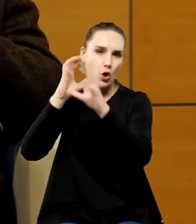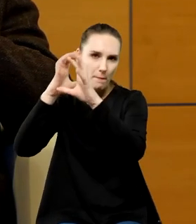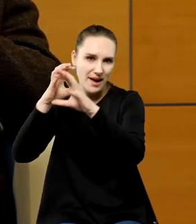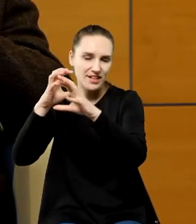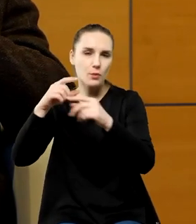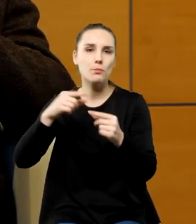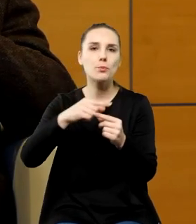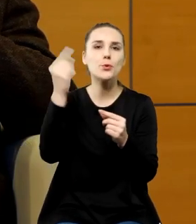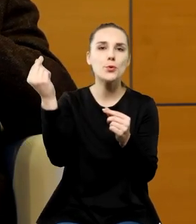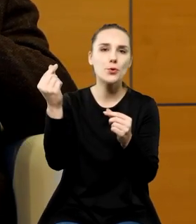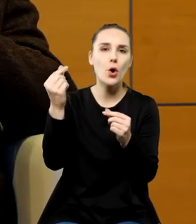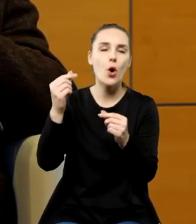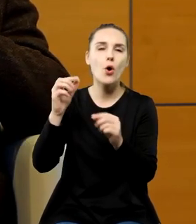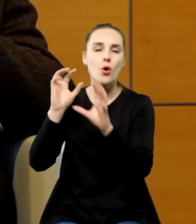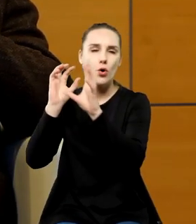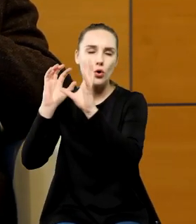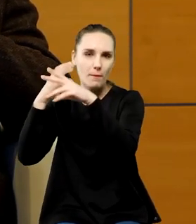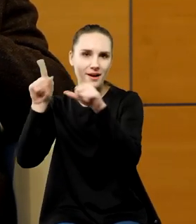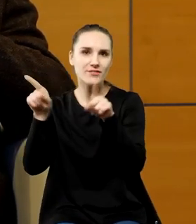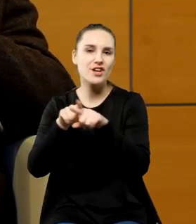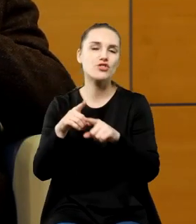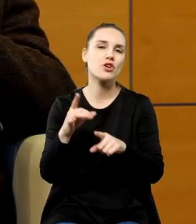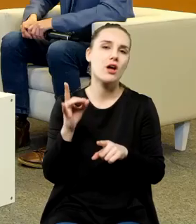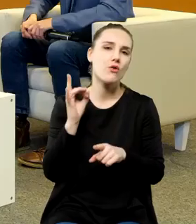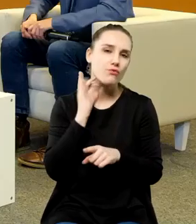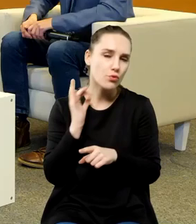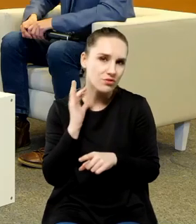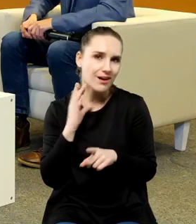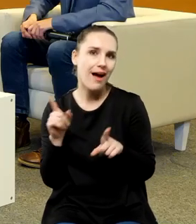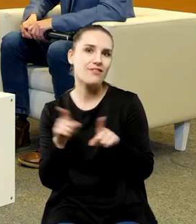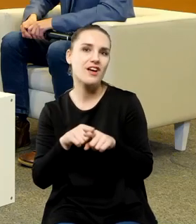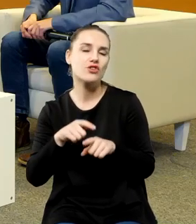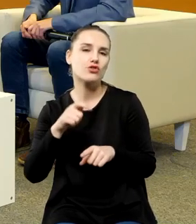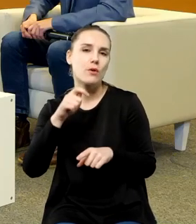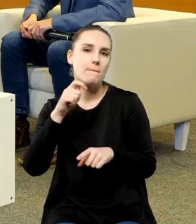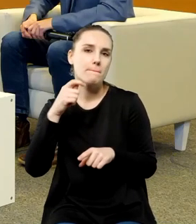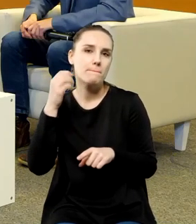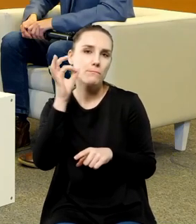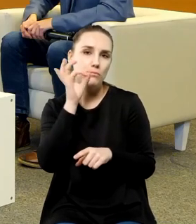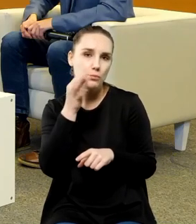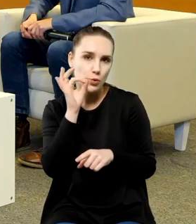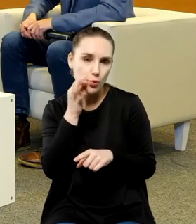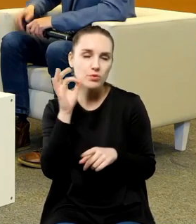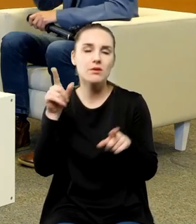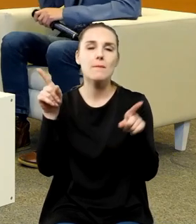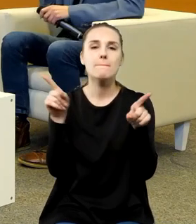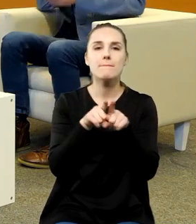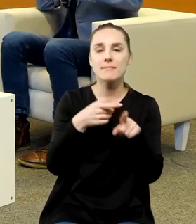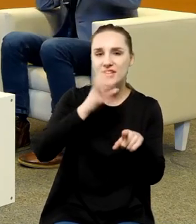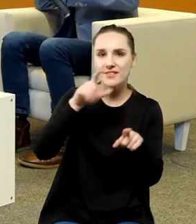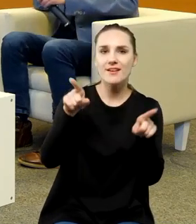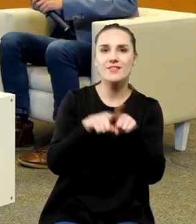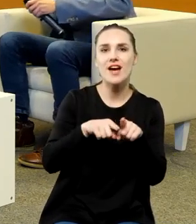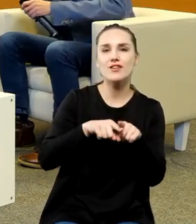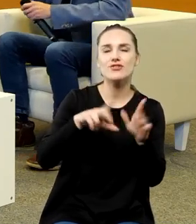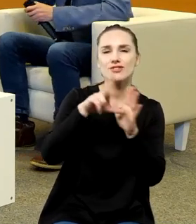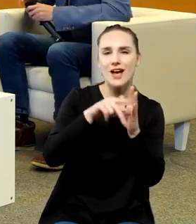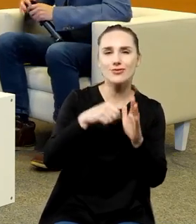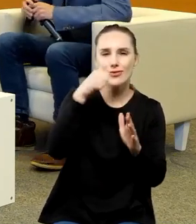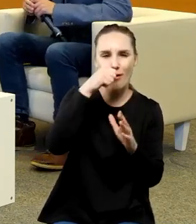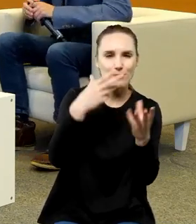Kopernik oczywiście wódka Kopernik i miód pitny Kopernik piórowy no jest pierniki no pierniki oczywiście jest